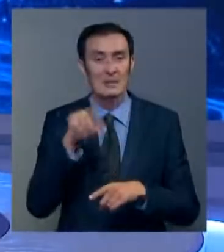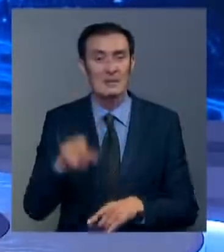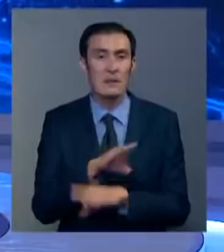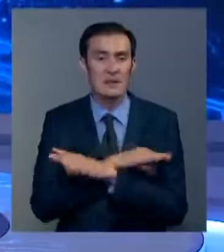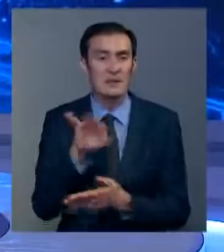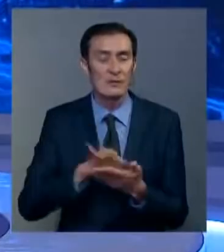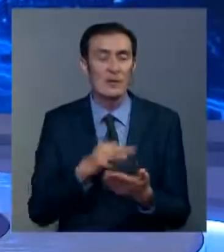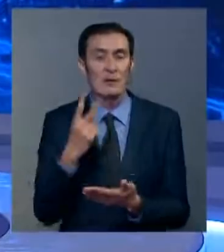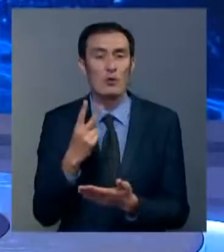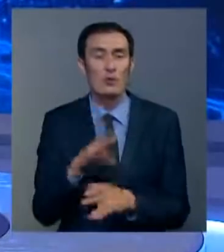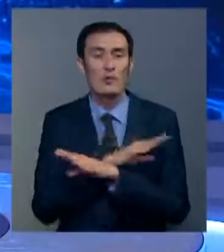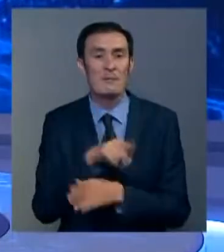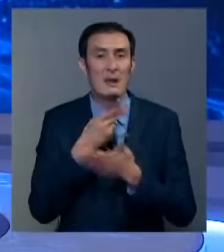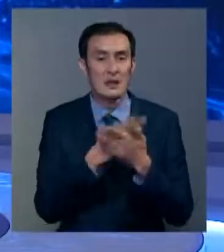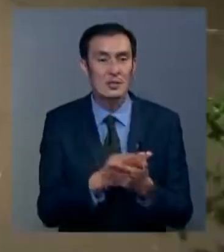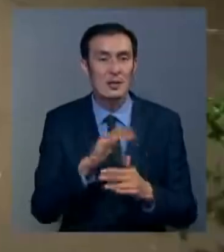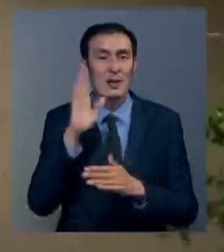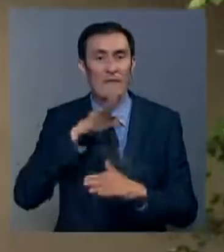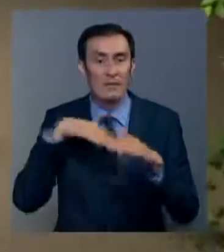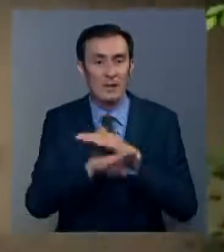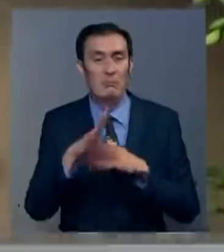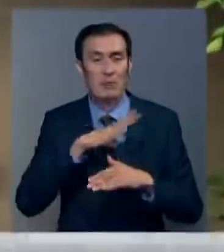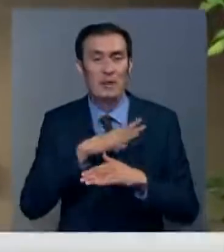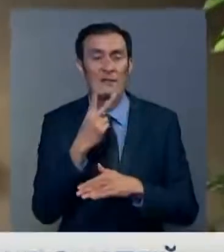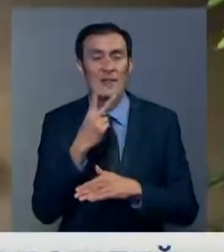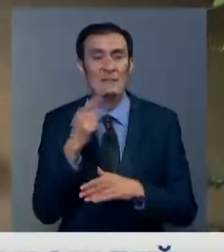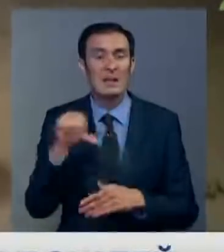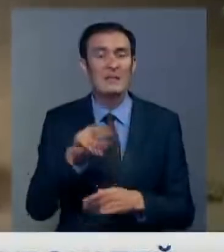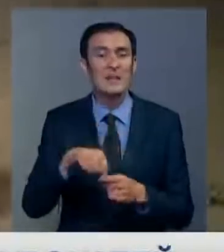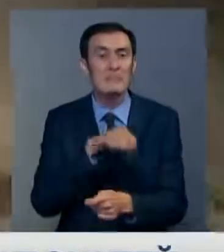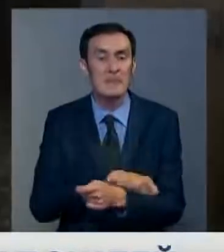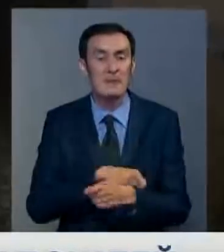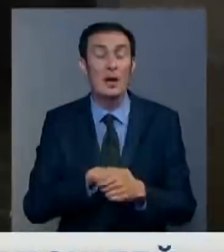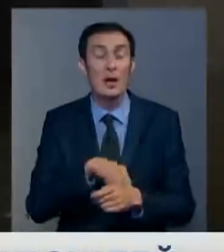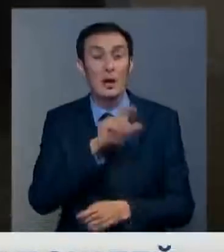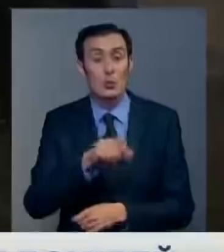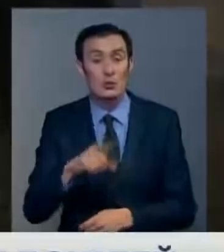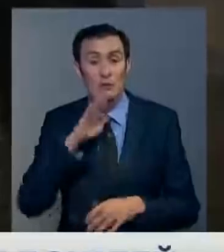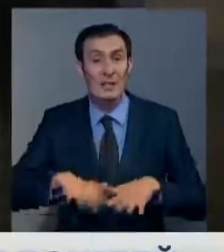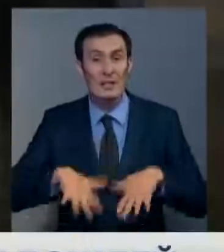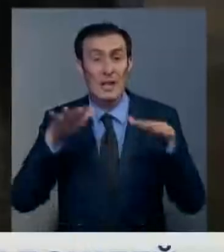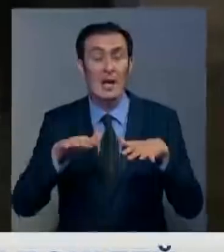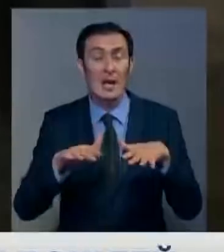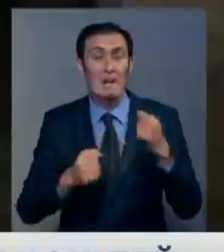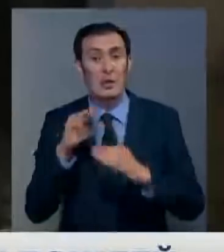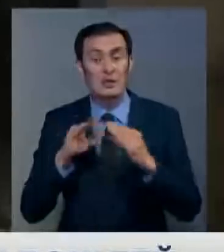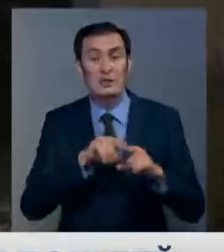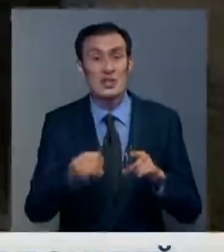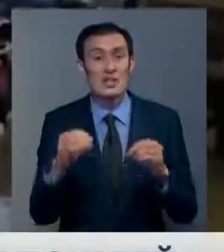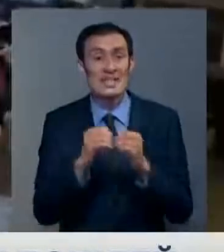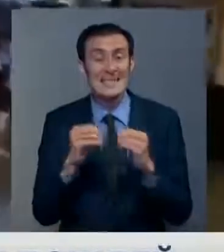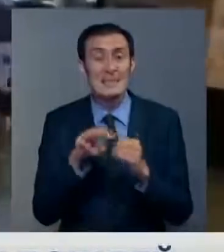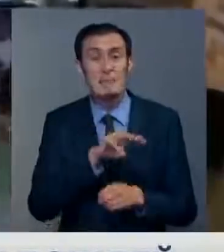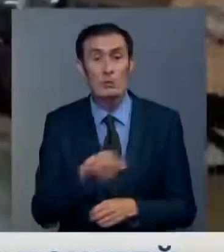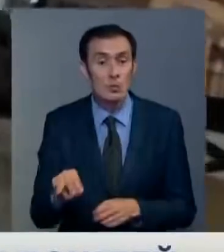на месте, двое скончались в больнице. Уровень воды в туннеле достиг двух с половиной метров. По словам очевидцев, вода заполнила машины в течение 10